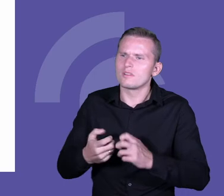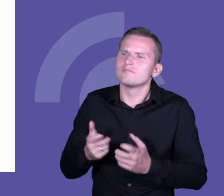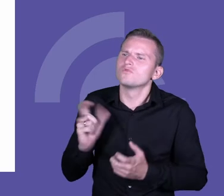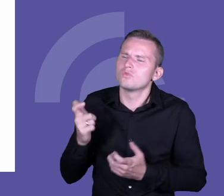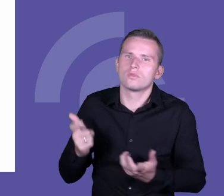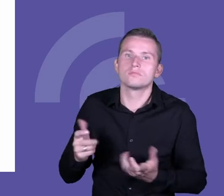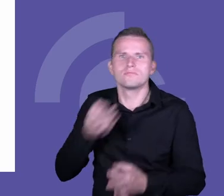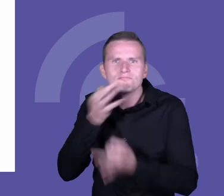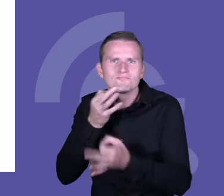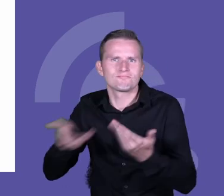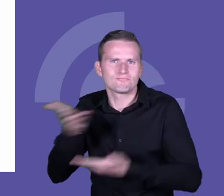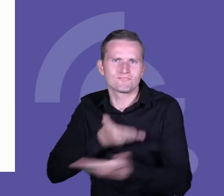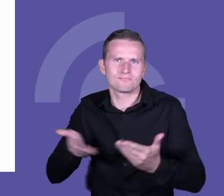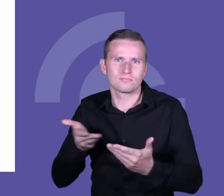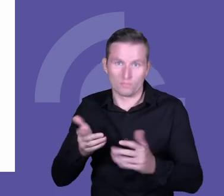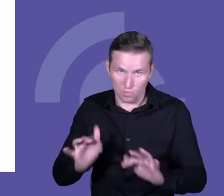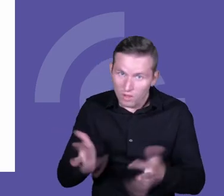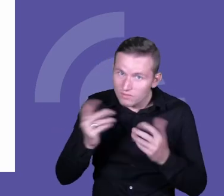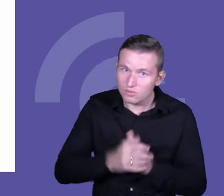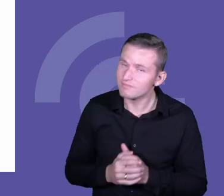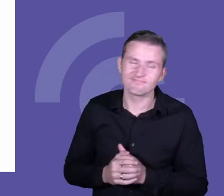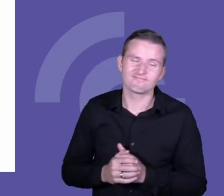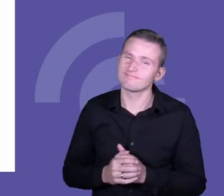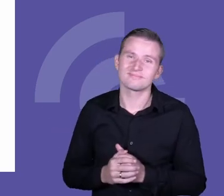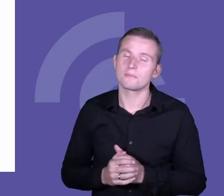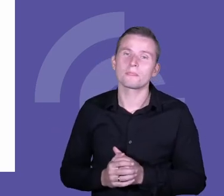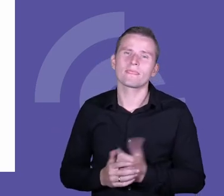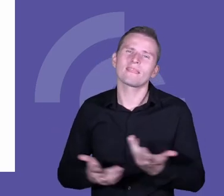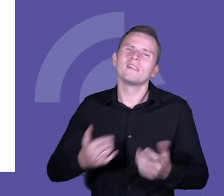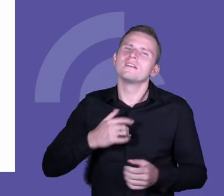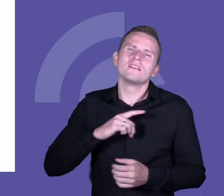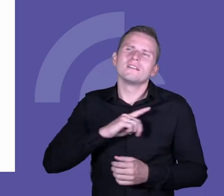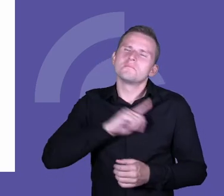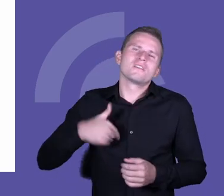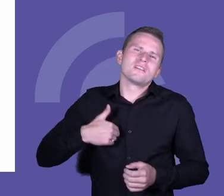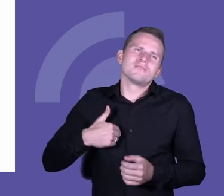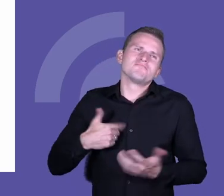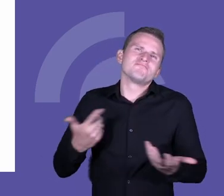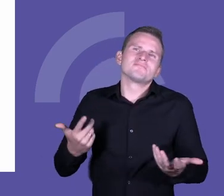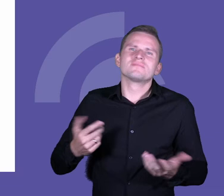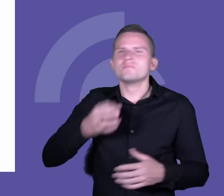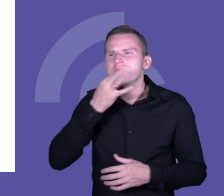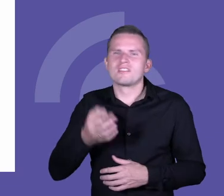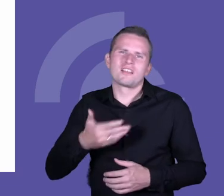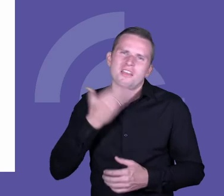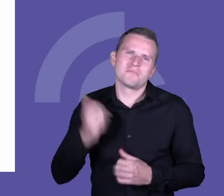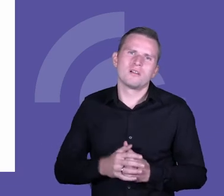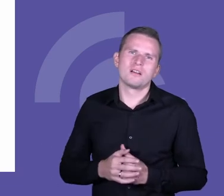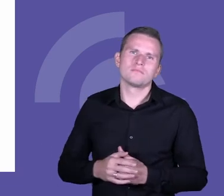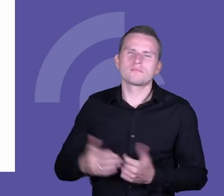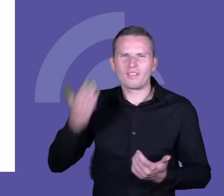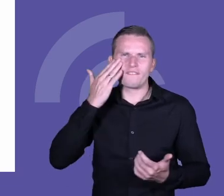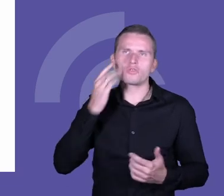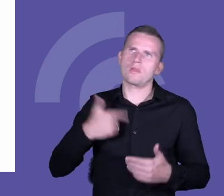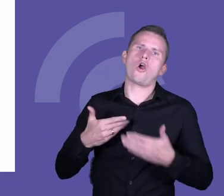nie jest takie oczywiste, bo z jednej strony z reguły nie pytamy. Wydaje nam się też właśnie, że ludzie przyjdą, bo wiedzą, że ja jestem otwarta, mogą